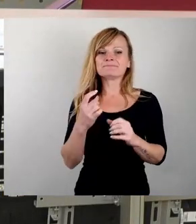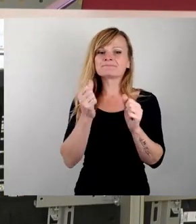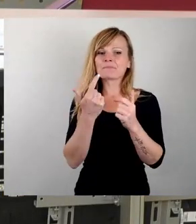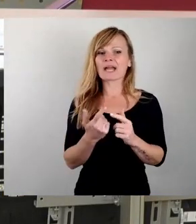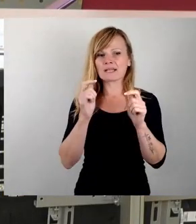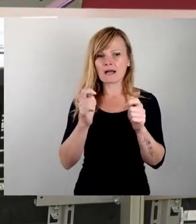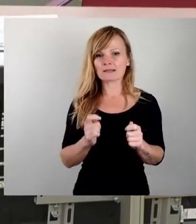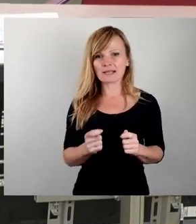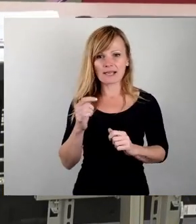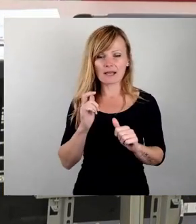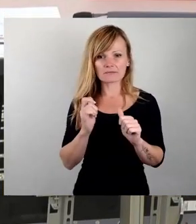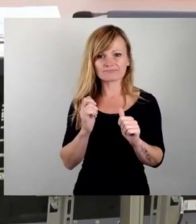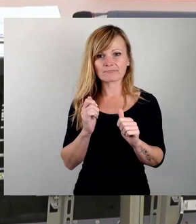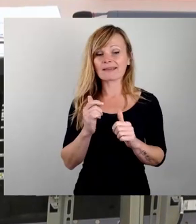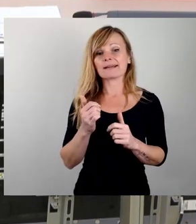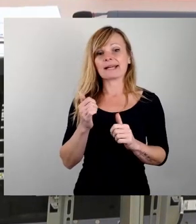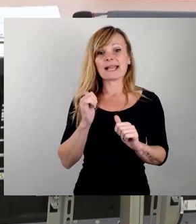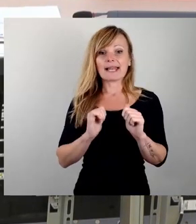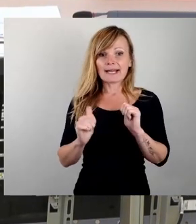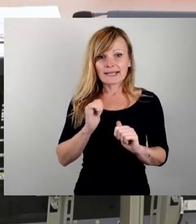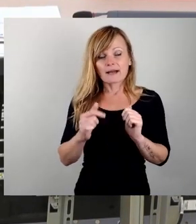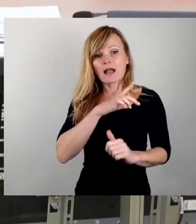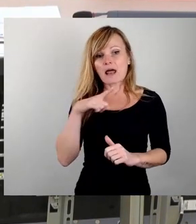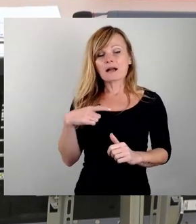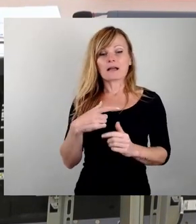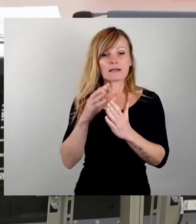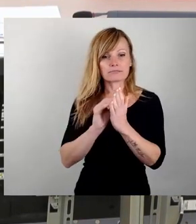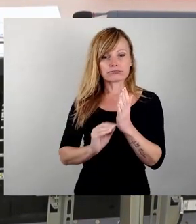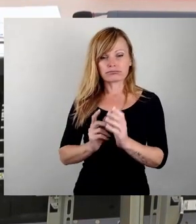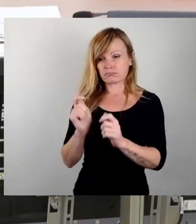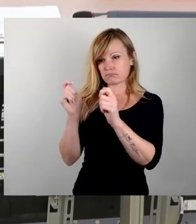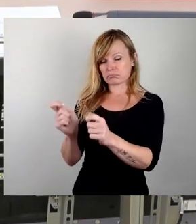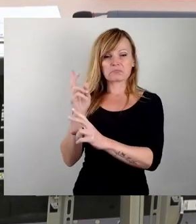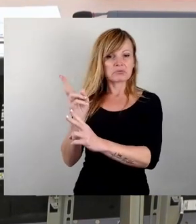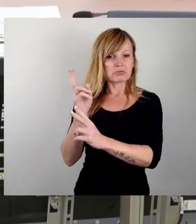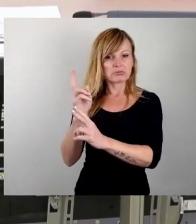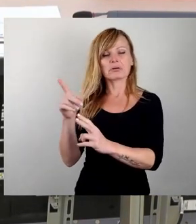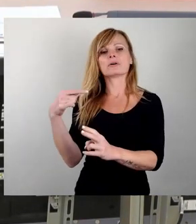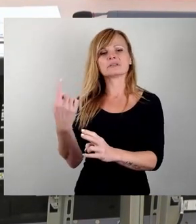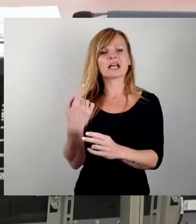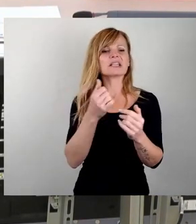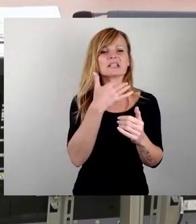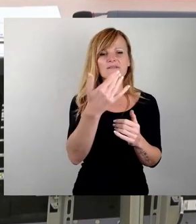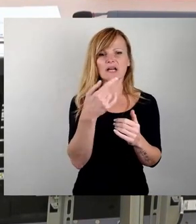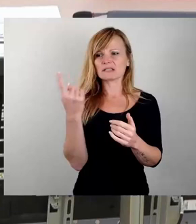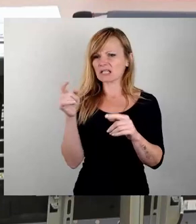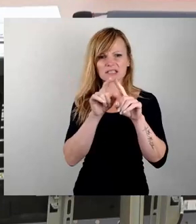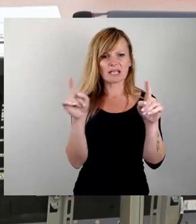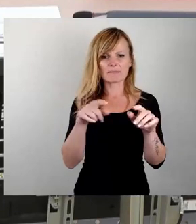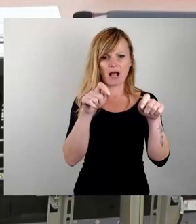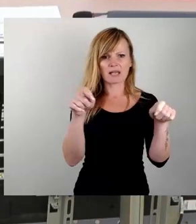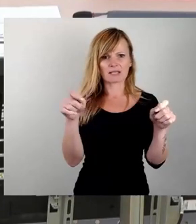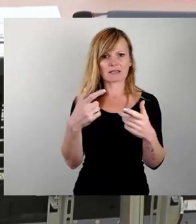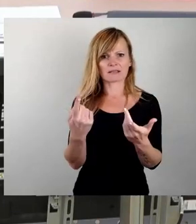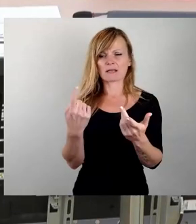Das haben wir heute Abend schon mehrfach gehört. Das eine oder andere Thema scheint sich dann auch politisch irgendwann erledigt zu haben. Das ist aber im vorliegenden